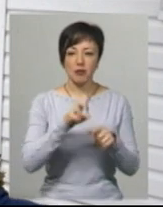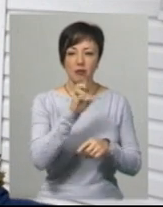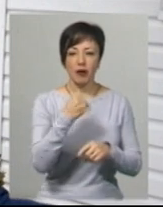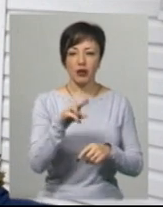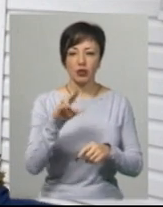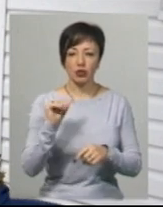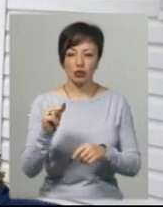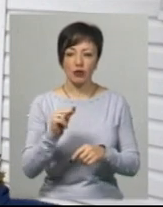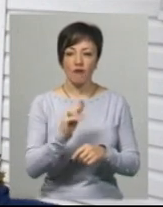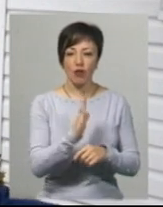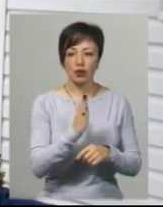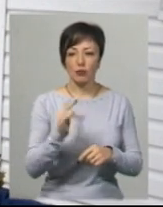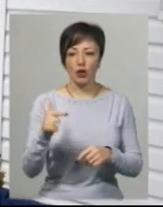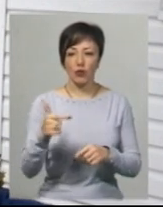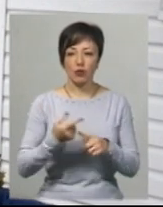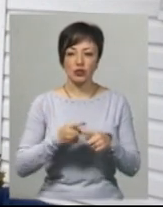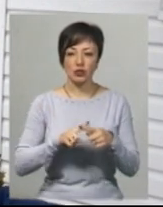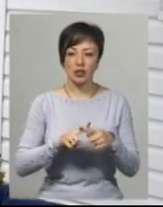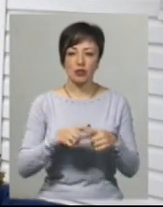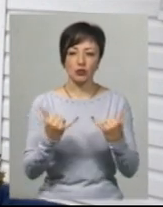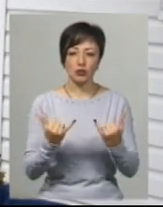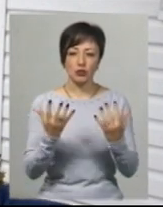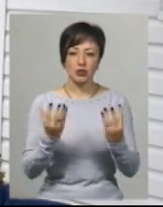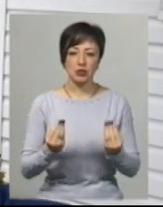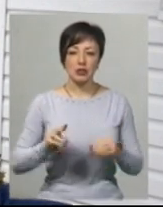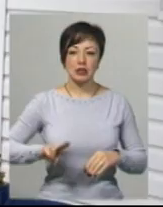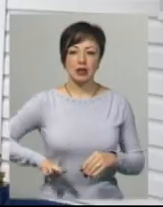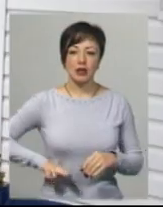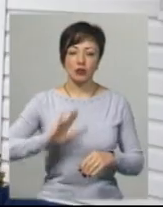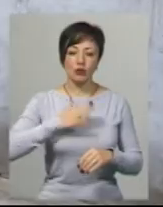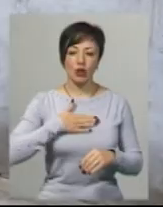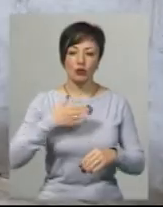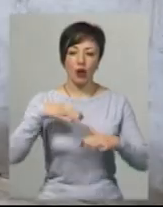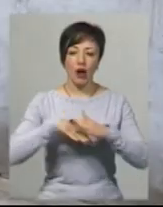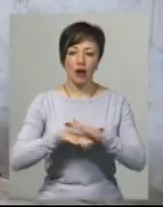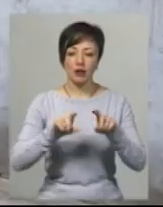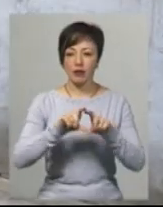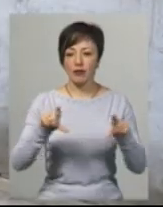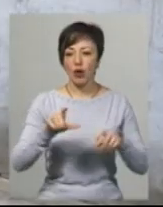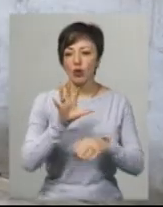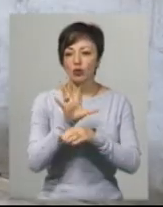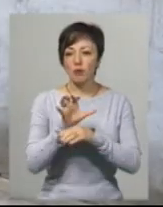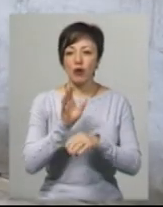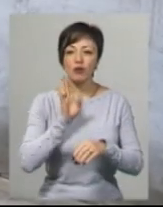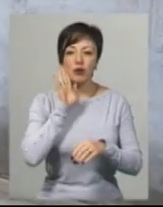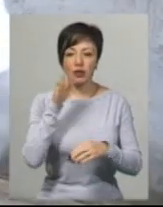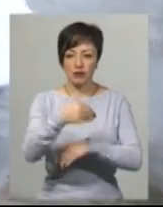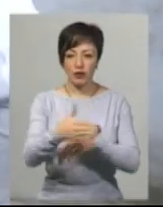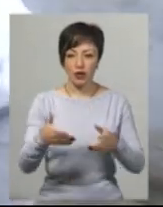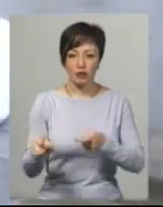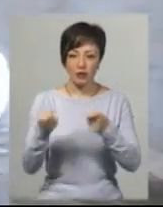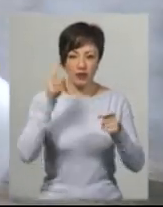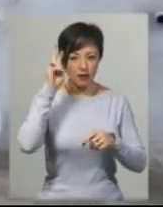Володимир Григорович. Це на сьогоднішній момент він директор нашого архіву». Собаку вранці у закритому ящику привіз